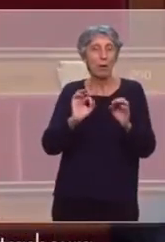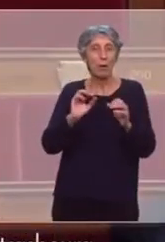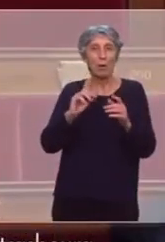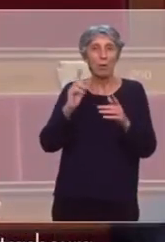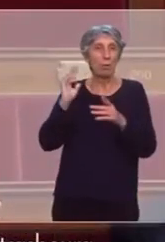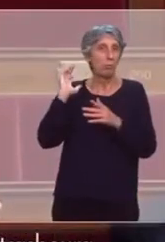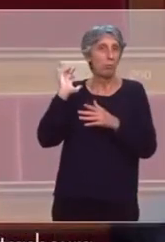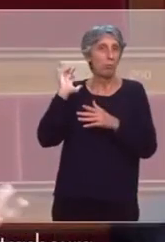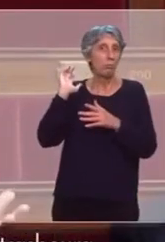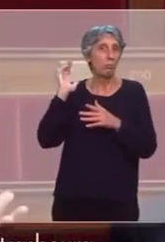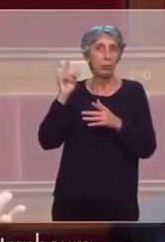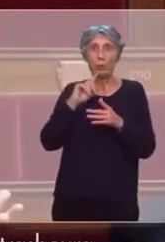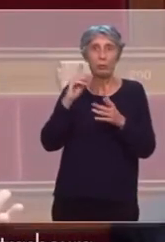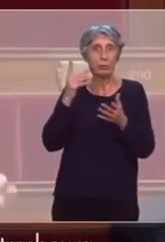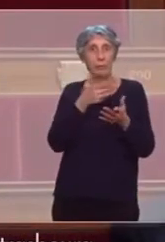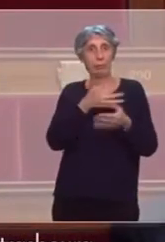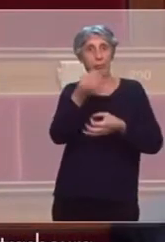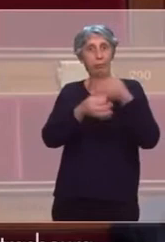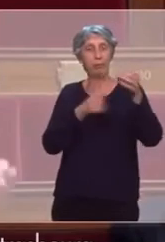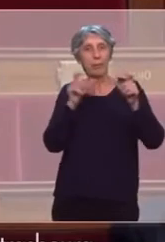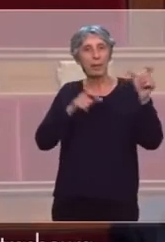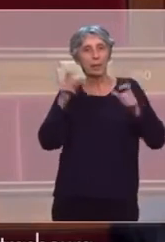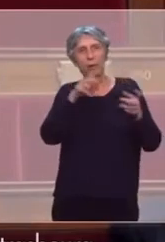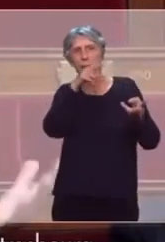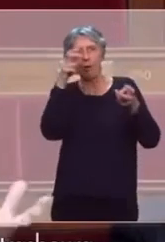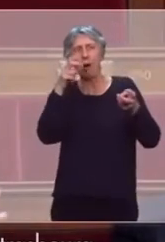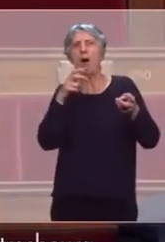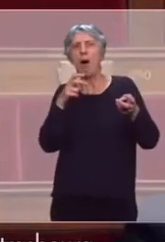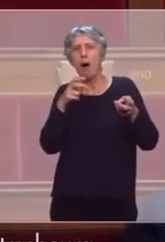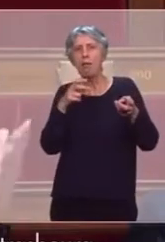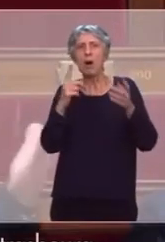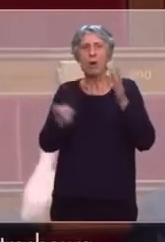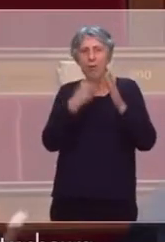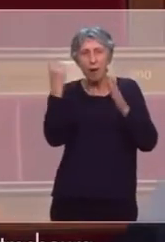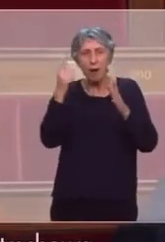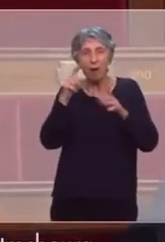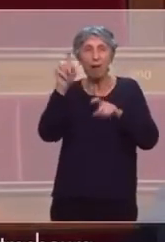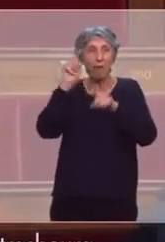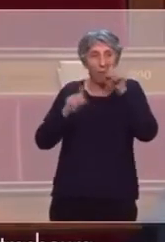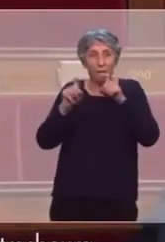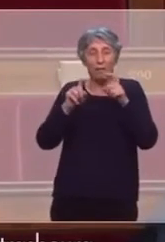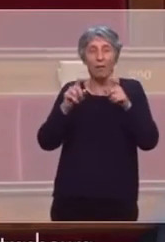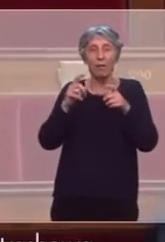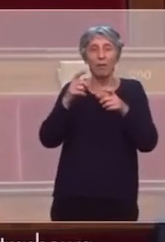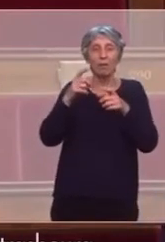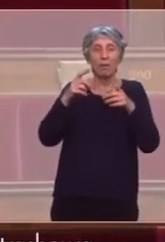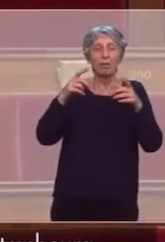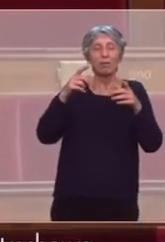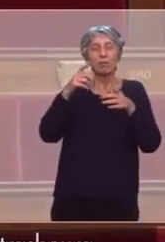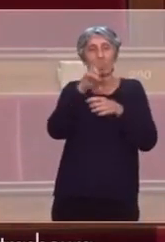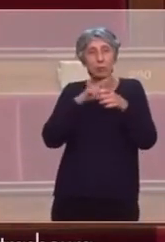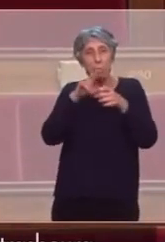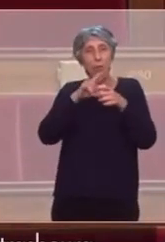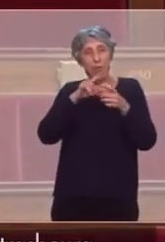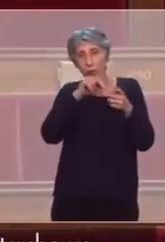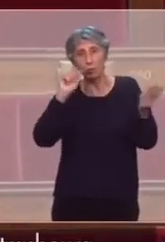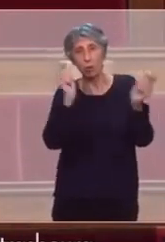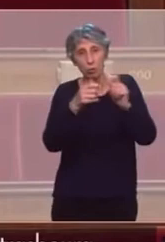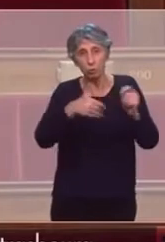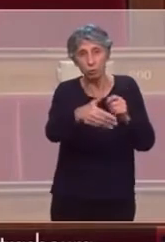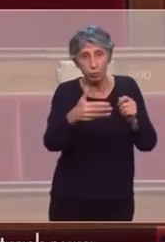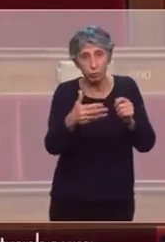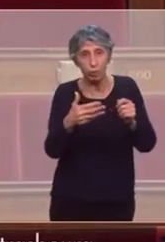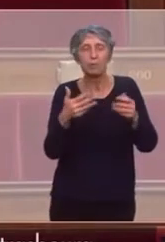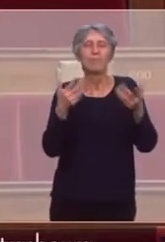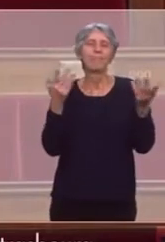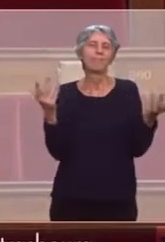'interpréter vos propos pour y lire l'annonce d'un redécoupage ou d'un énième exercice de réorganisation des compétences. Au-delà des